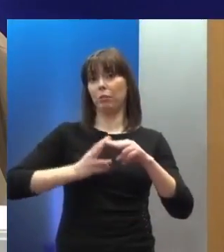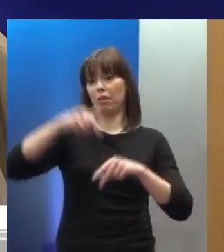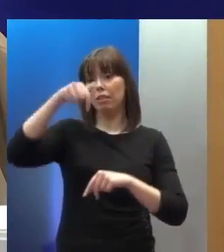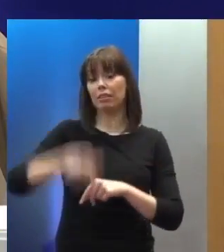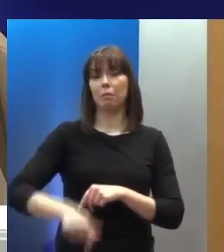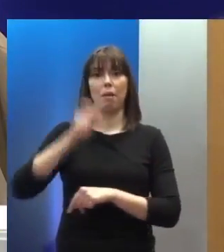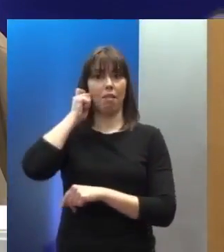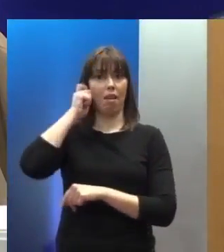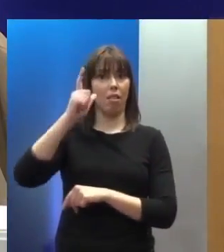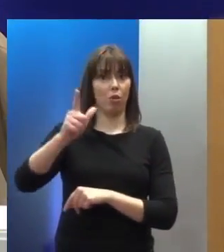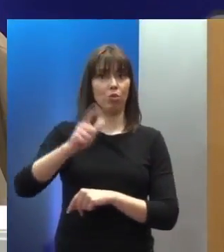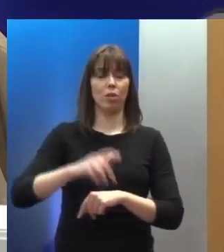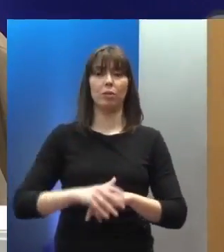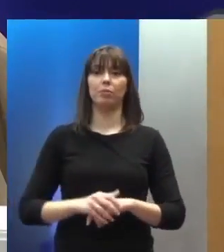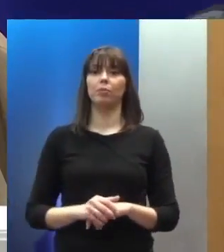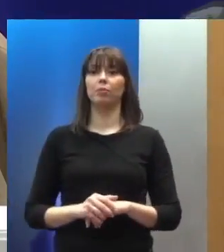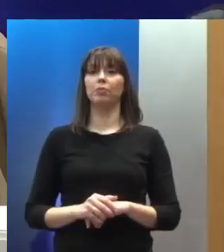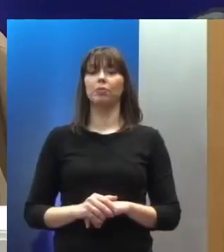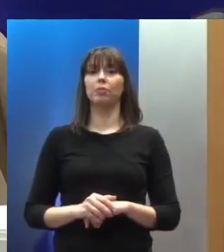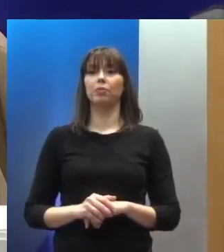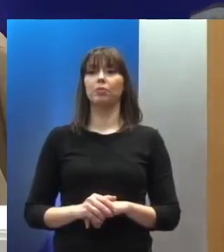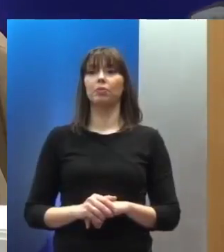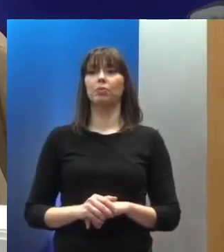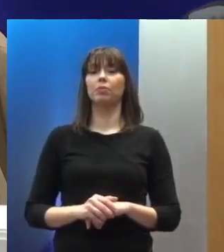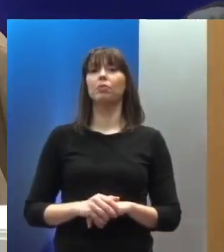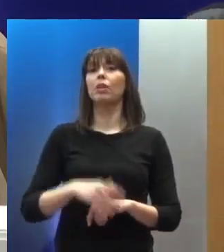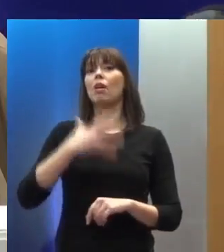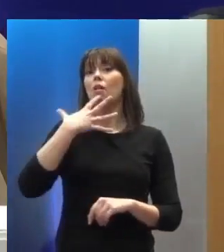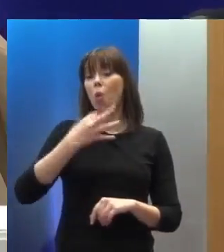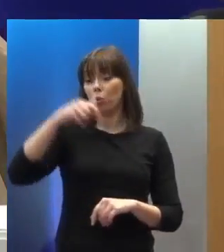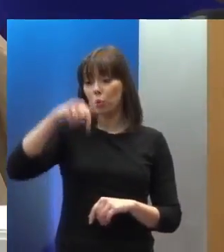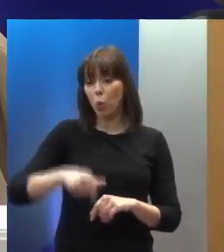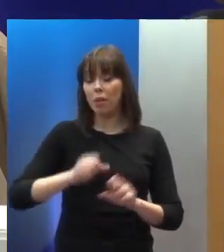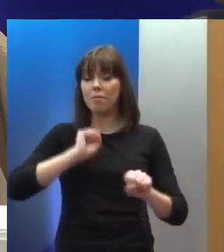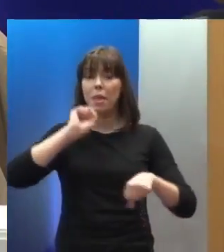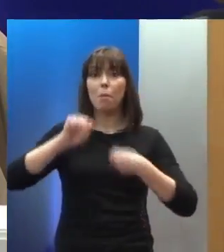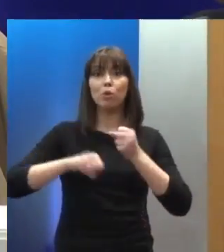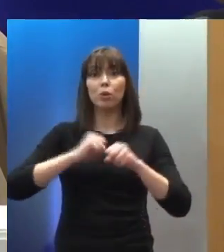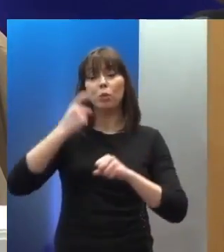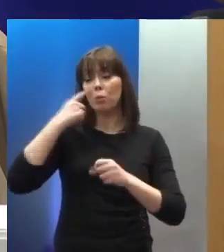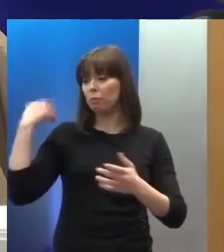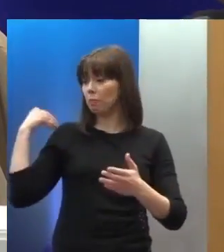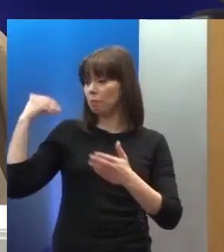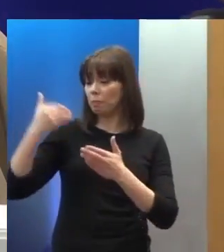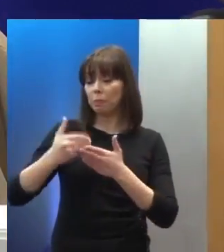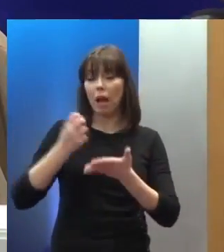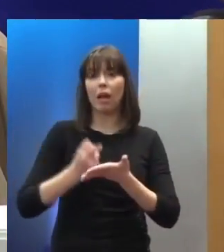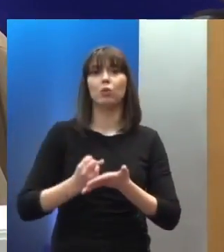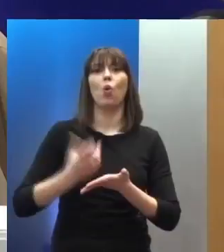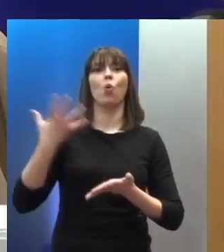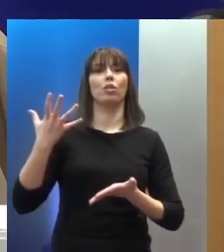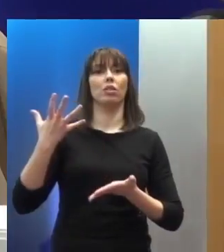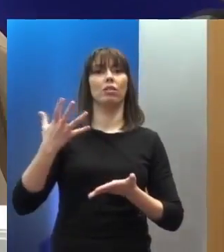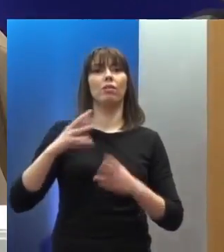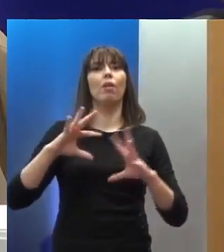γιατί θα επιχειρηθεί μια αποτίμηση, αξιολόγηση για τον τρόπο με τον οποίο